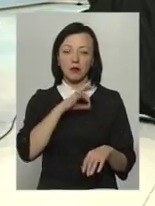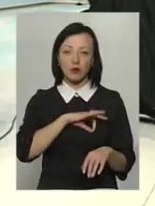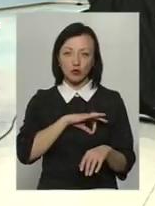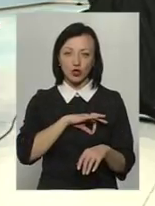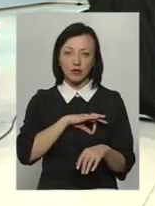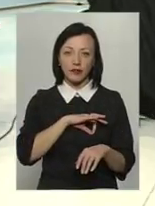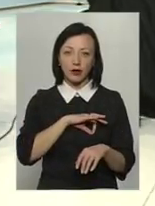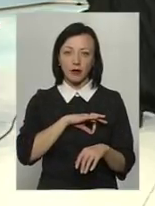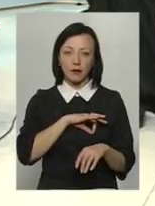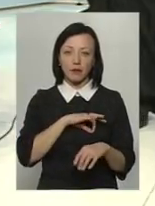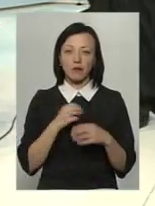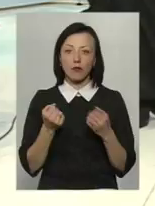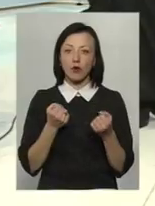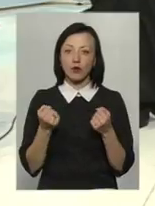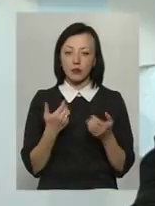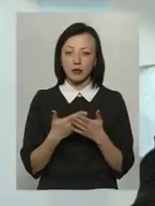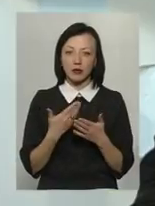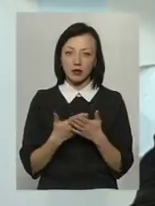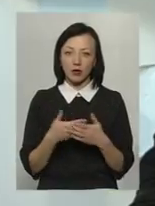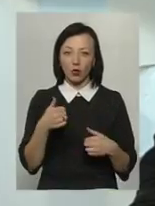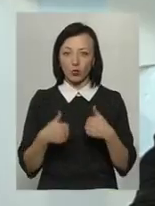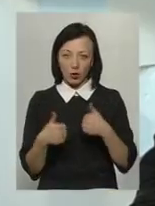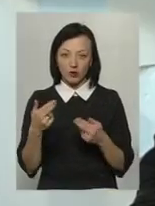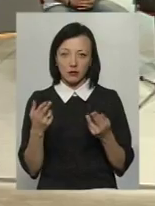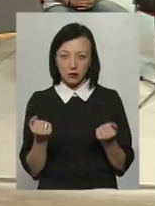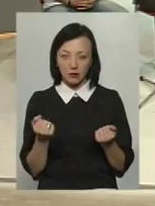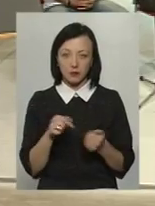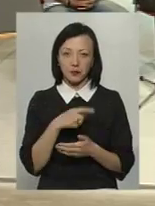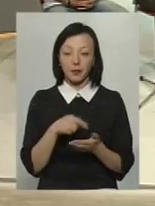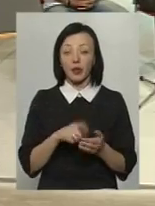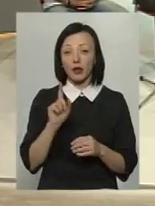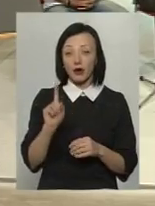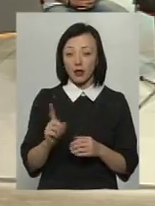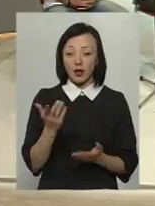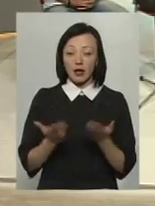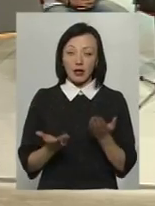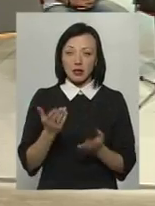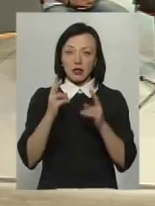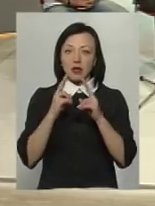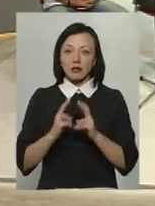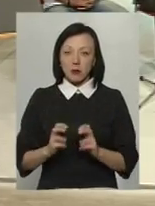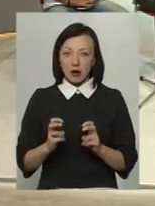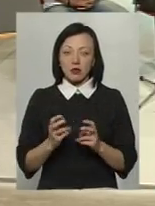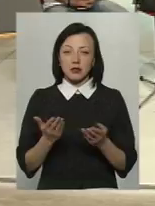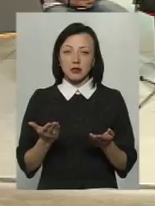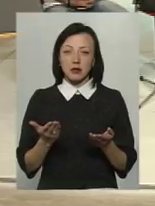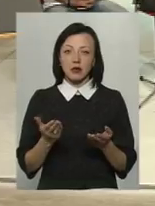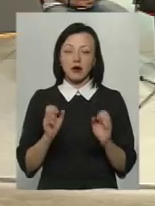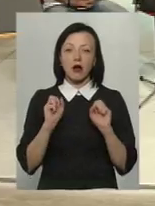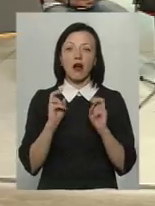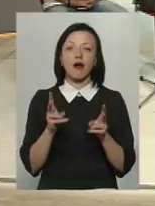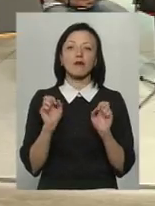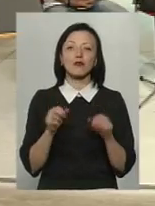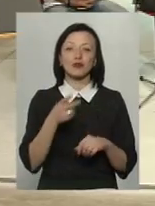конкуренцій. В грудь бі, скажімо так, конкурентній, так? Та, хоча, якщо розібратися, то як можуть бі там сігарет